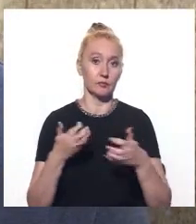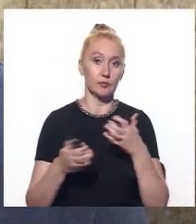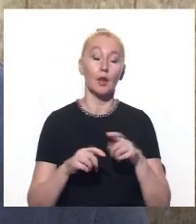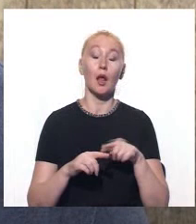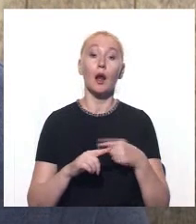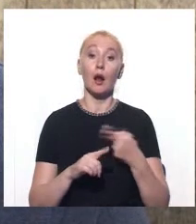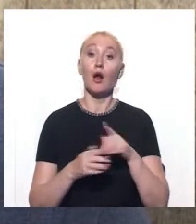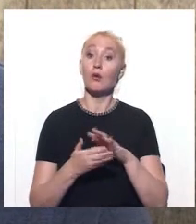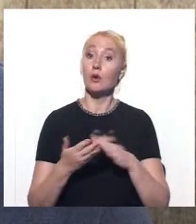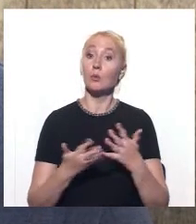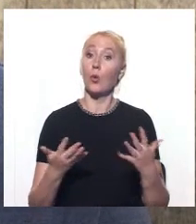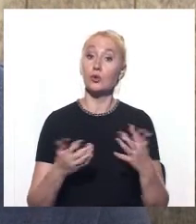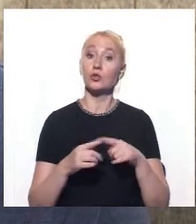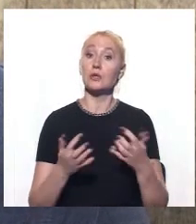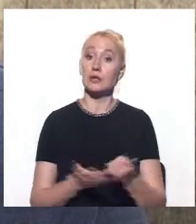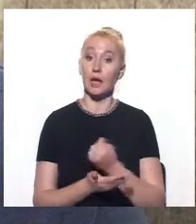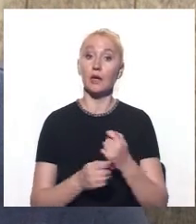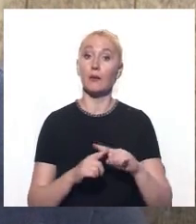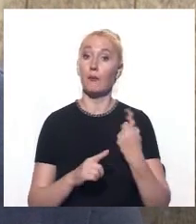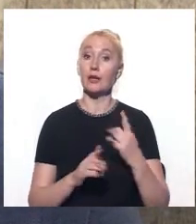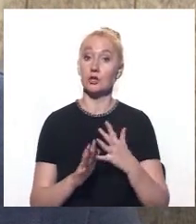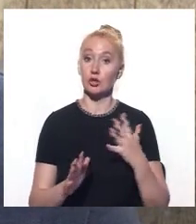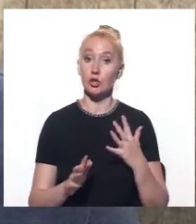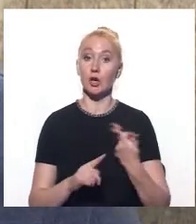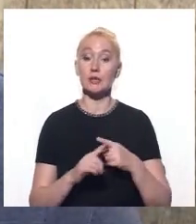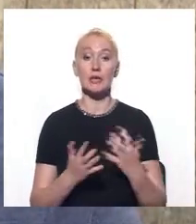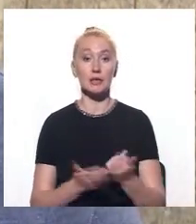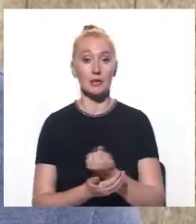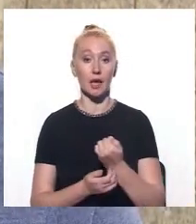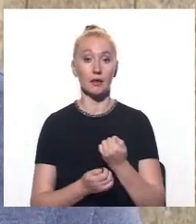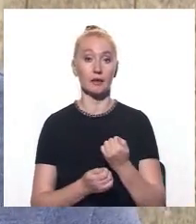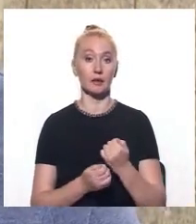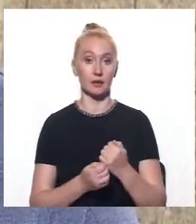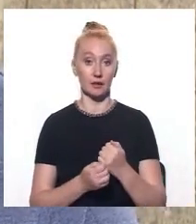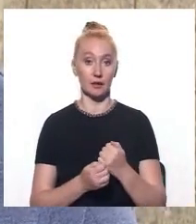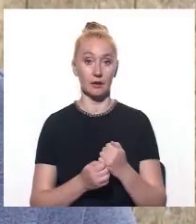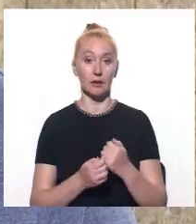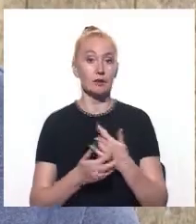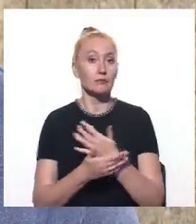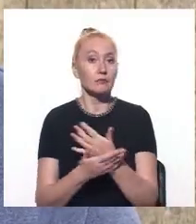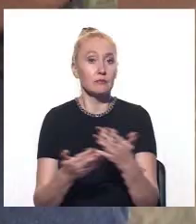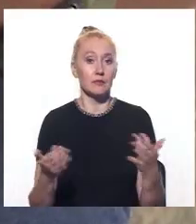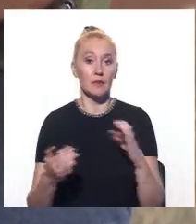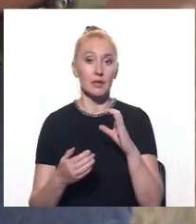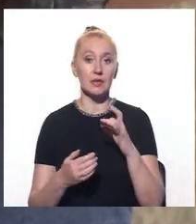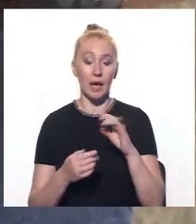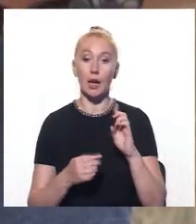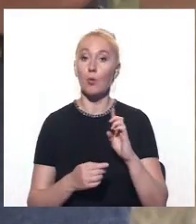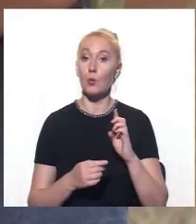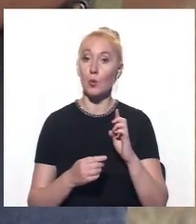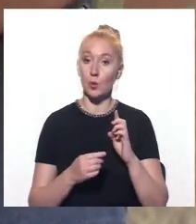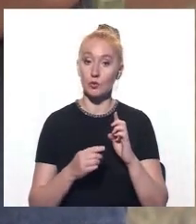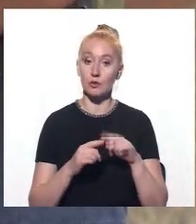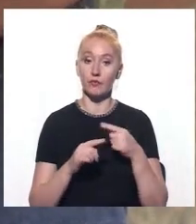більшість знахідки, то це в першу чергу знахідки цілої серії бронзових